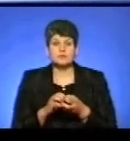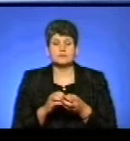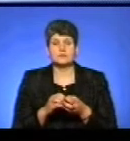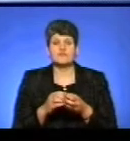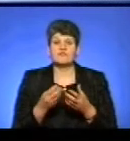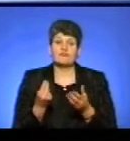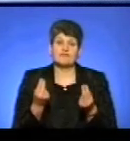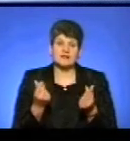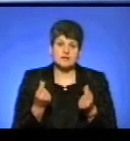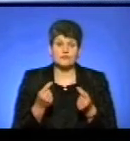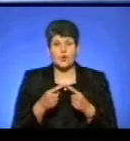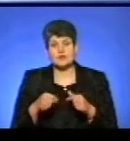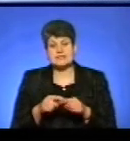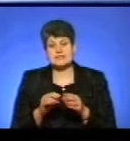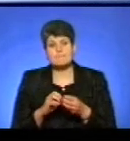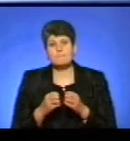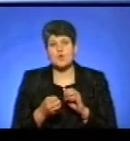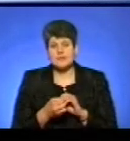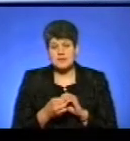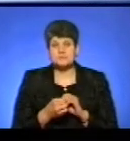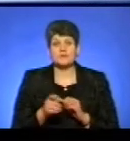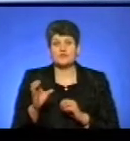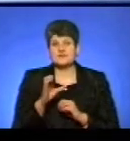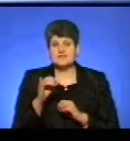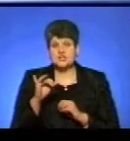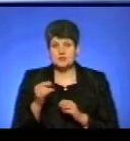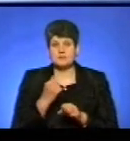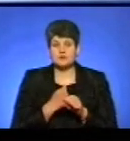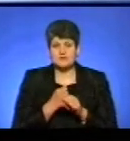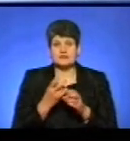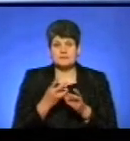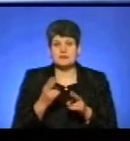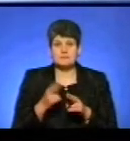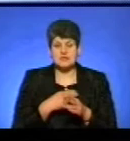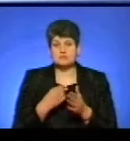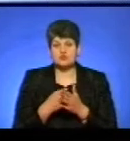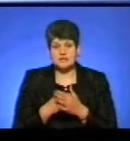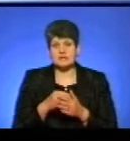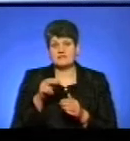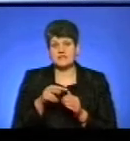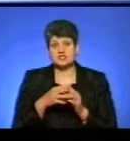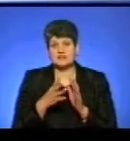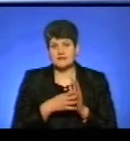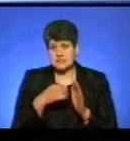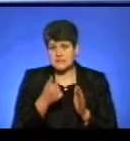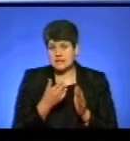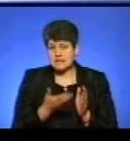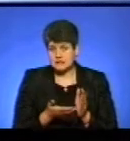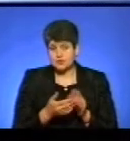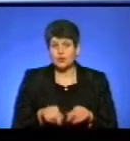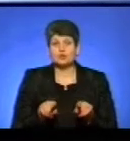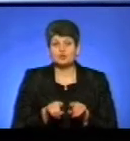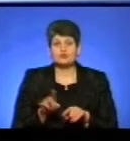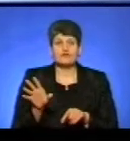та організаційними проблемами. Адже у січні працювати доведеться без бюджету на 2019 рік. Отож,